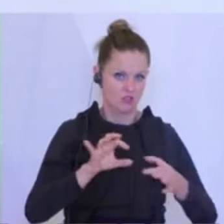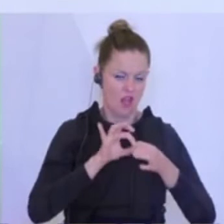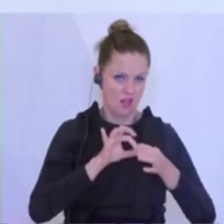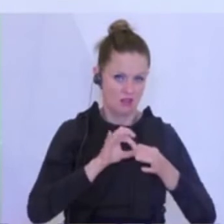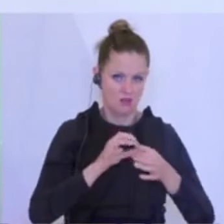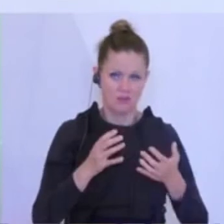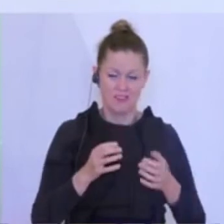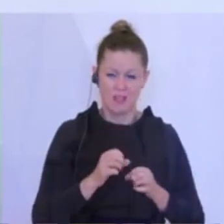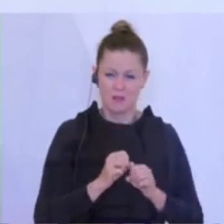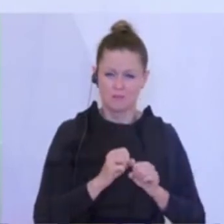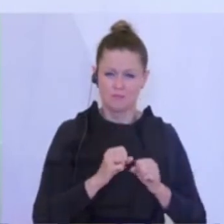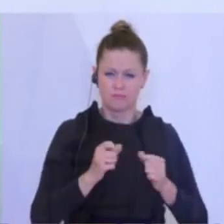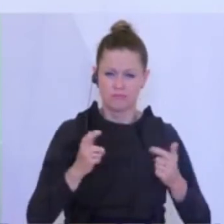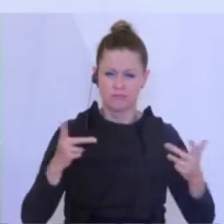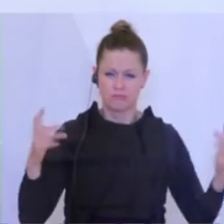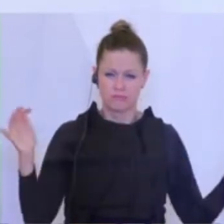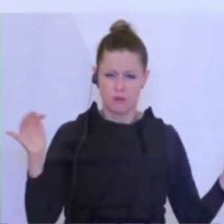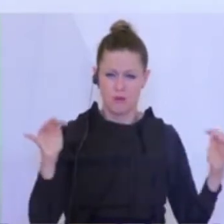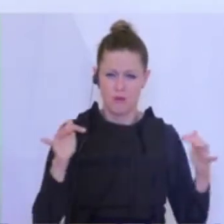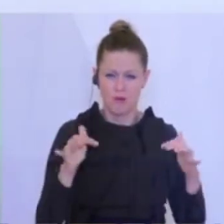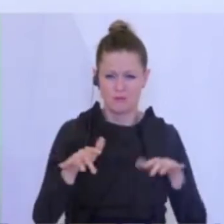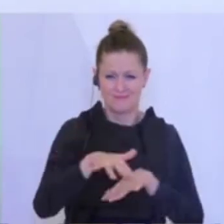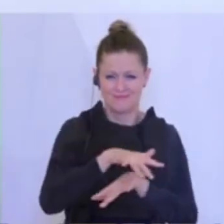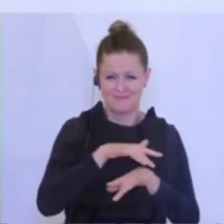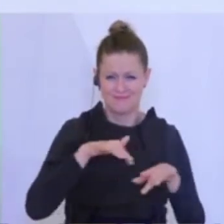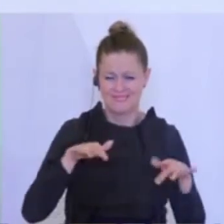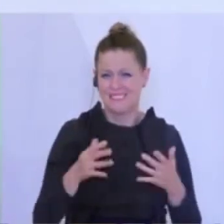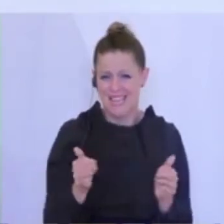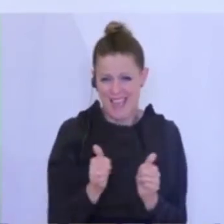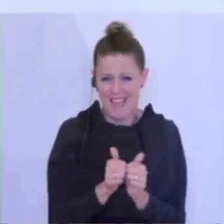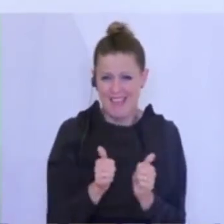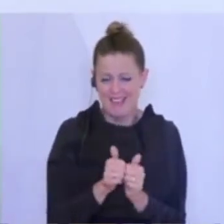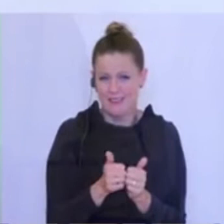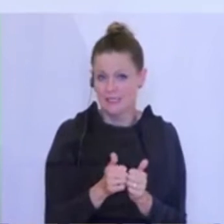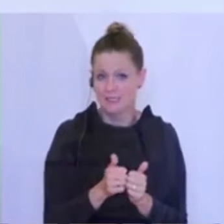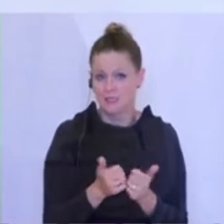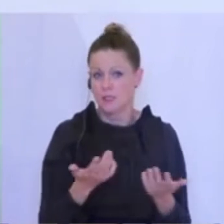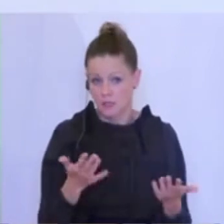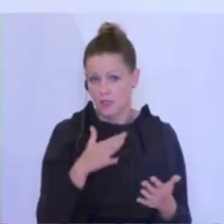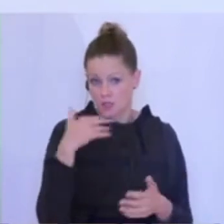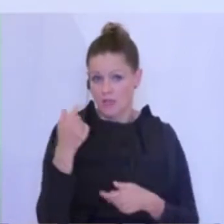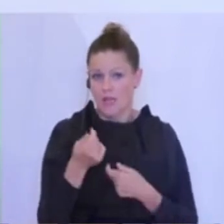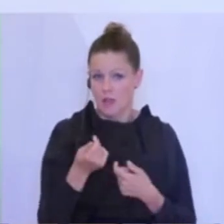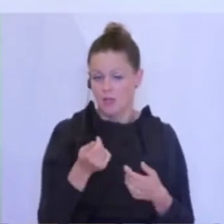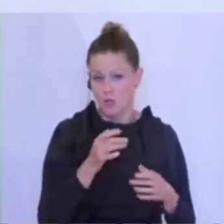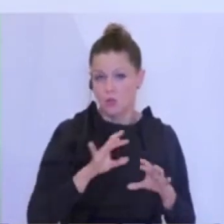wo ganz, ganz viele Leute auf engen Raum sind. Also da haben wir wirklich genug zu tun, aber einfach ist das nicht. Das muss schon dazu sagen.